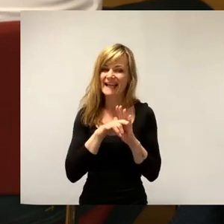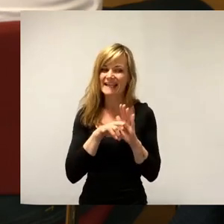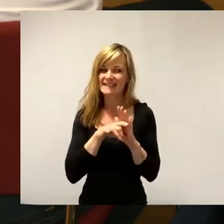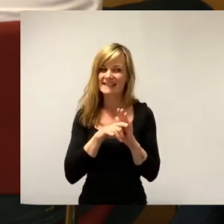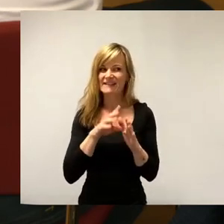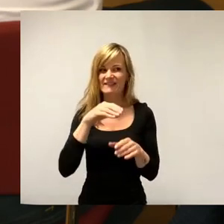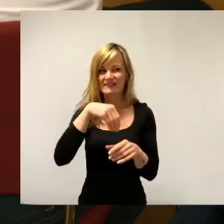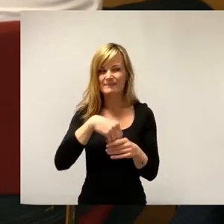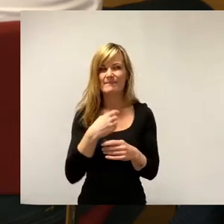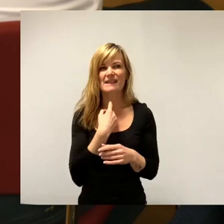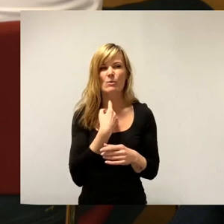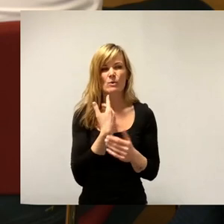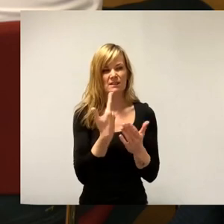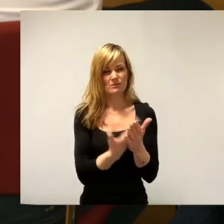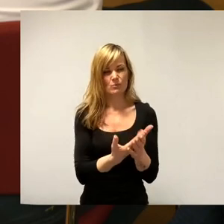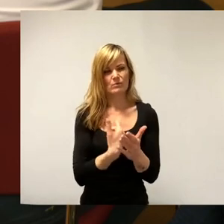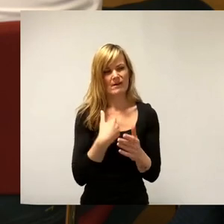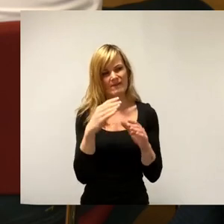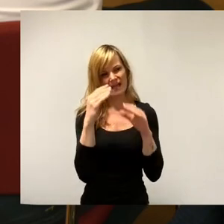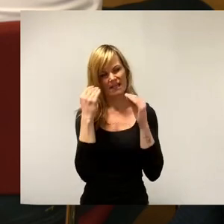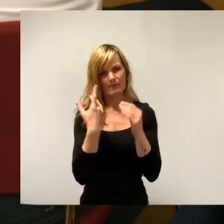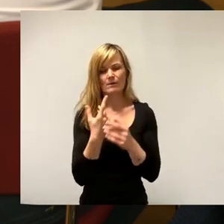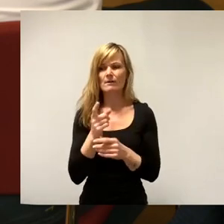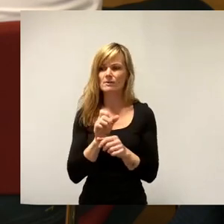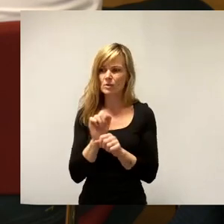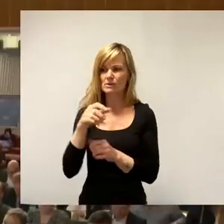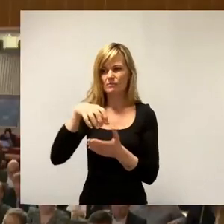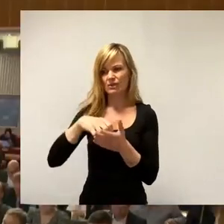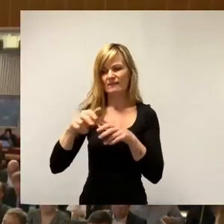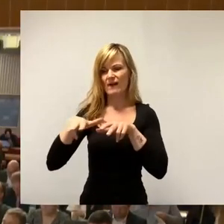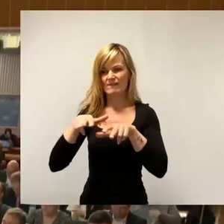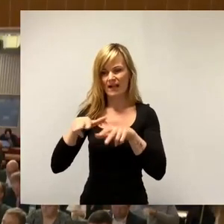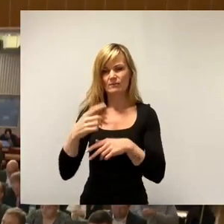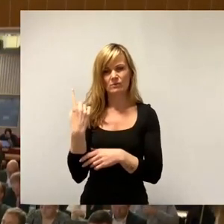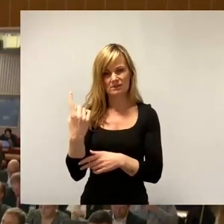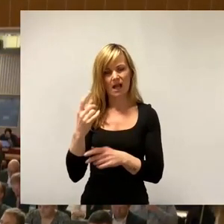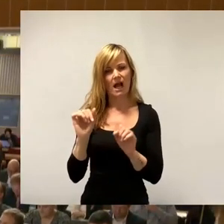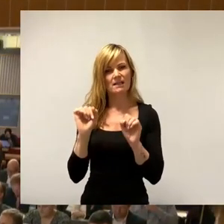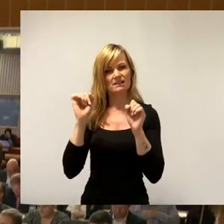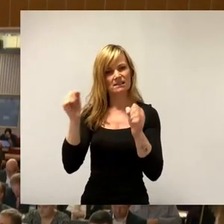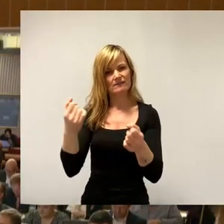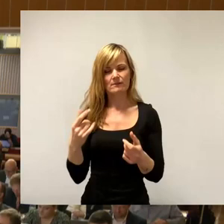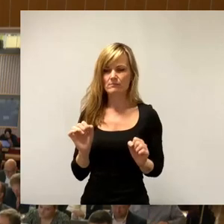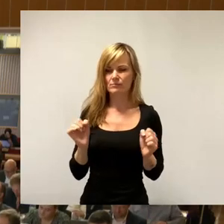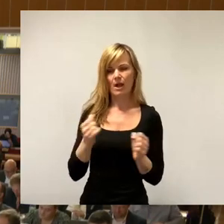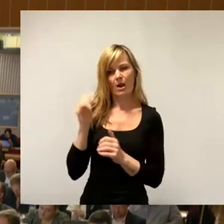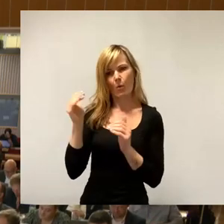in meiner Wahrnehmung, ausdrücklich die Stadtverwaltung für ihr aktives und beherztes Handeln loben.